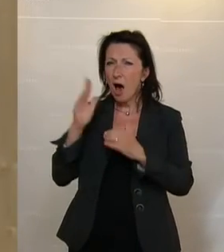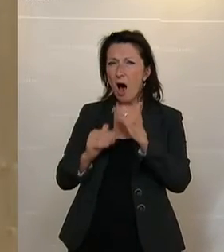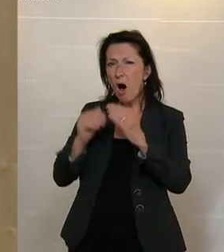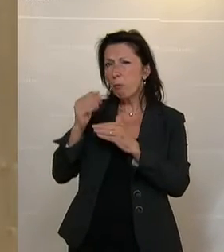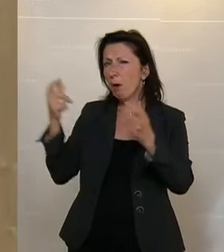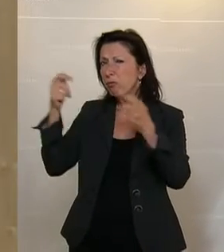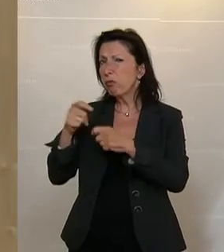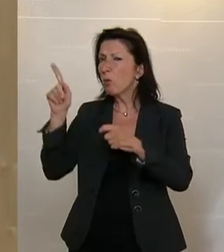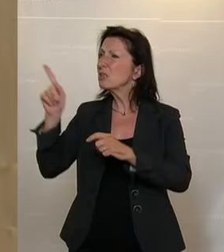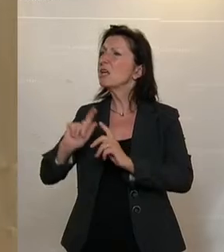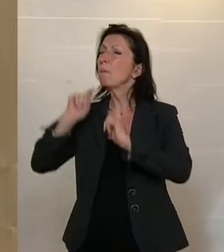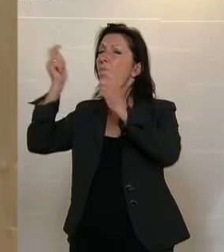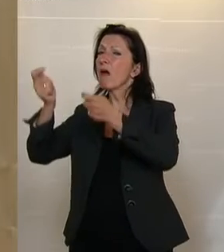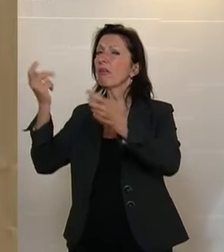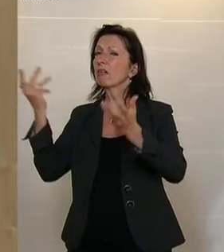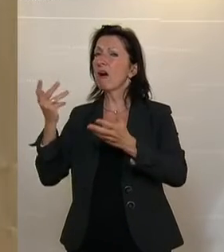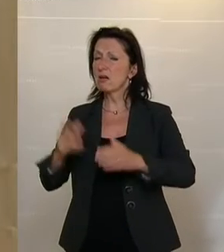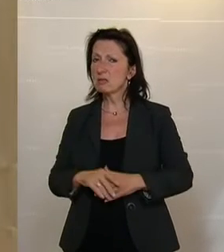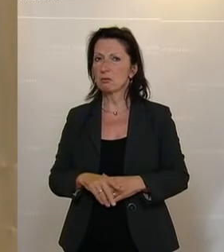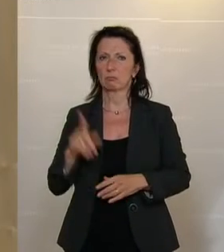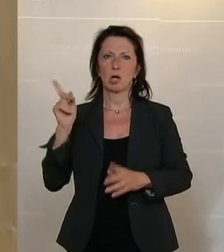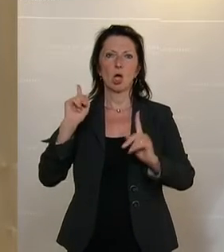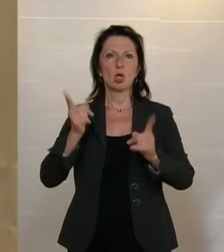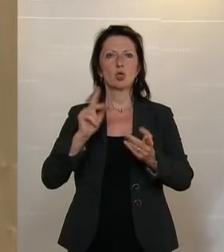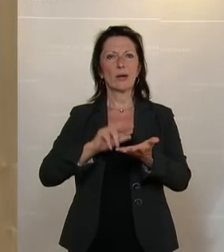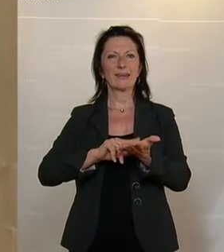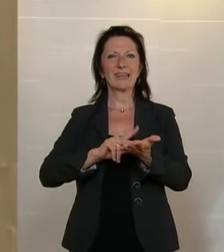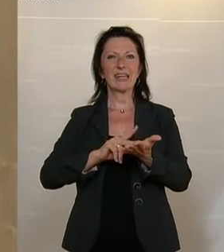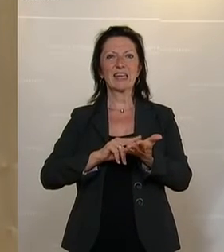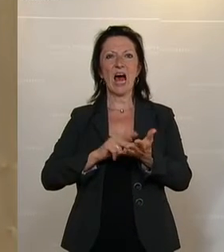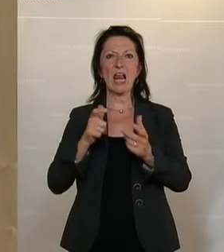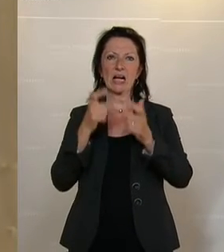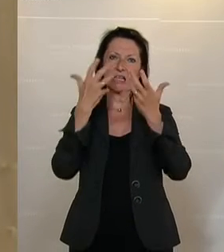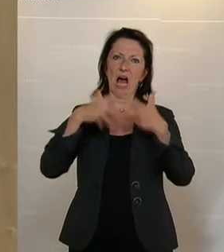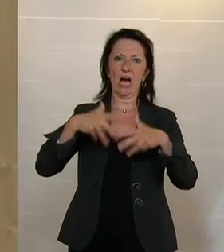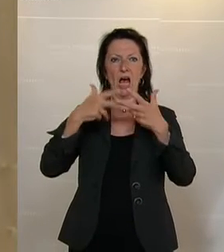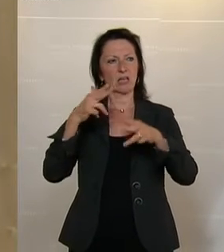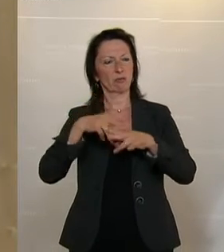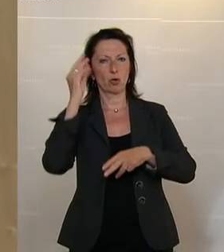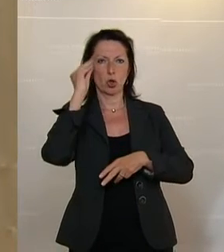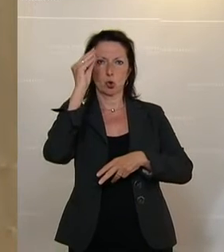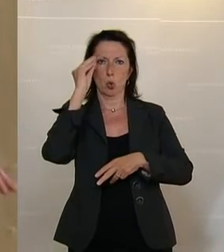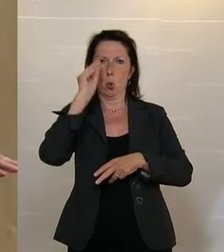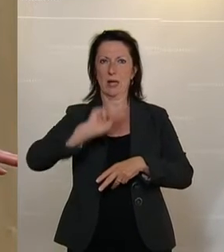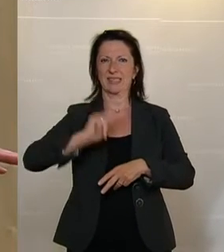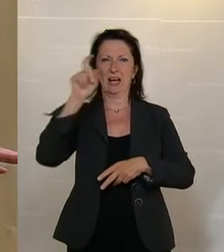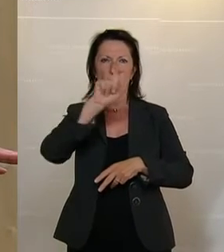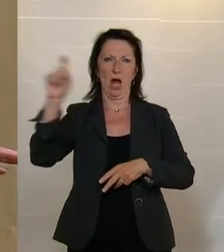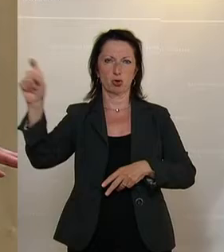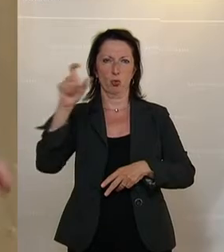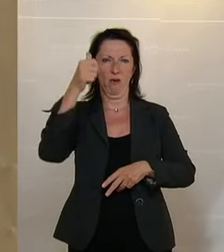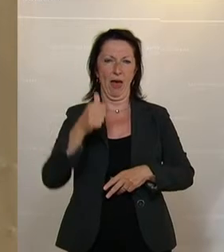Resilienzfonds? Sie reichen ein, Bereitstellung von digitalen Endgeräten von Schülerinnen und Schülern in der Sekundarstufe